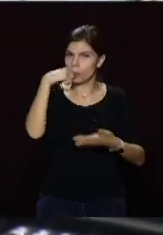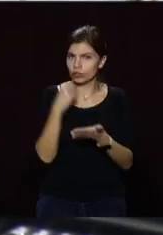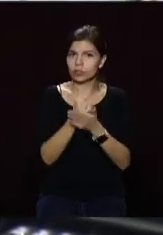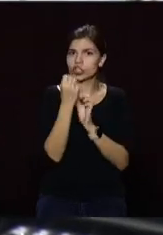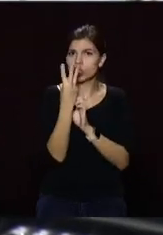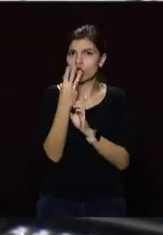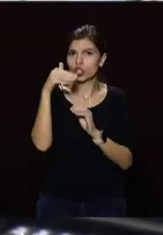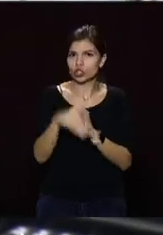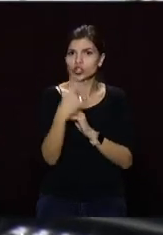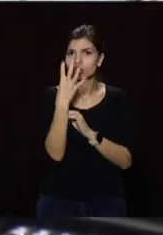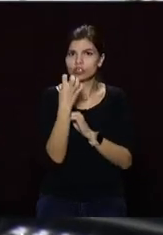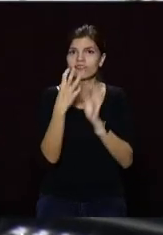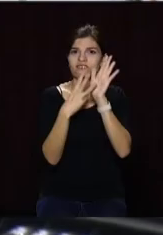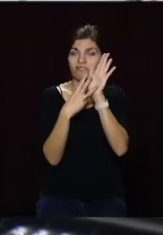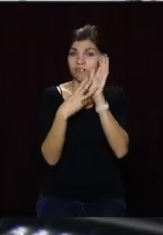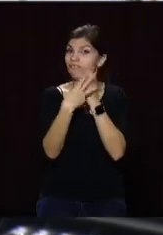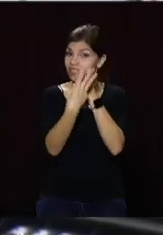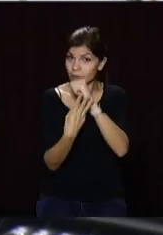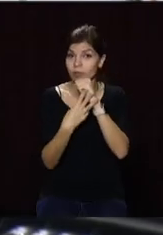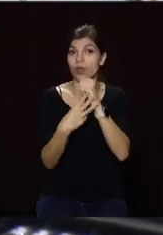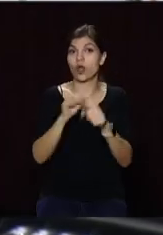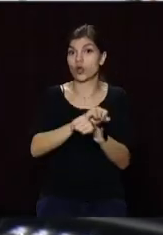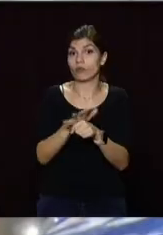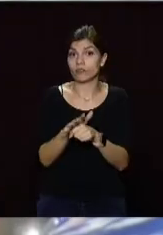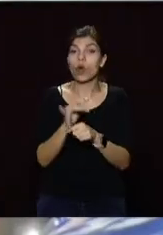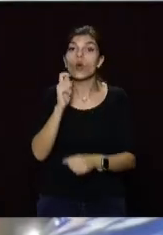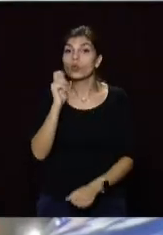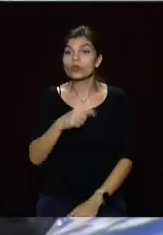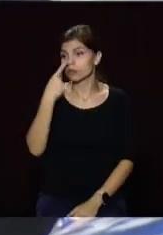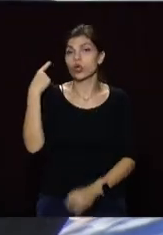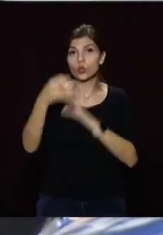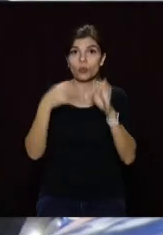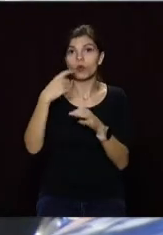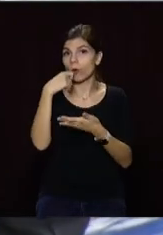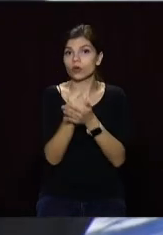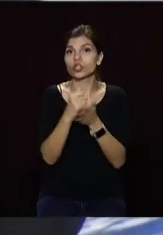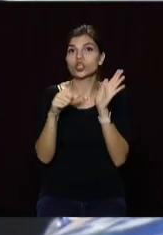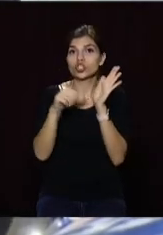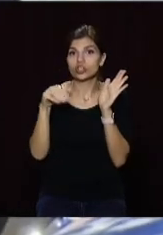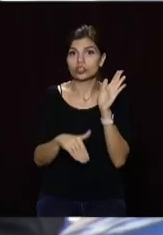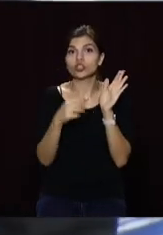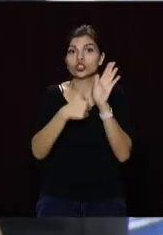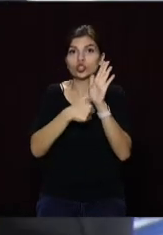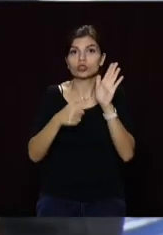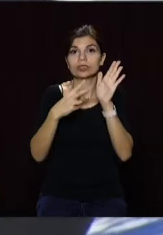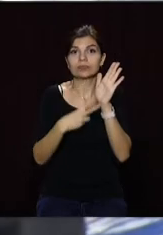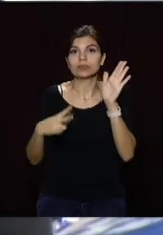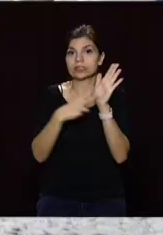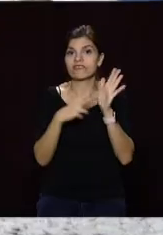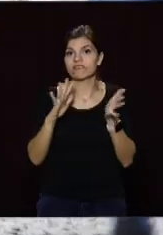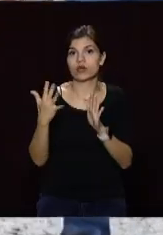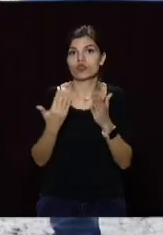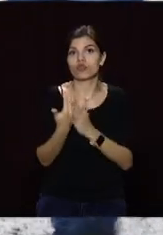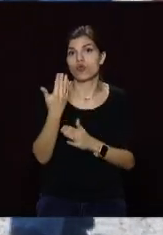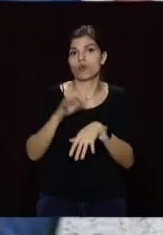13 тисяч 418 випадків ковід. В Україні за минулу добу зафіксували 6 тисяч 677 нових